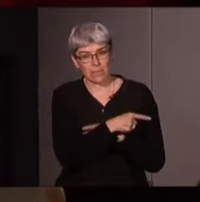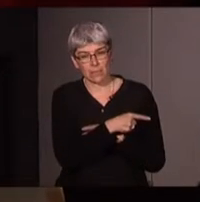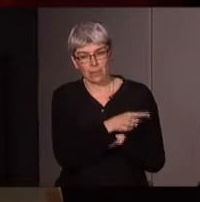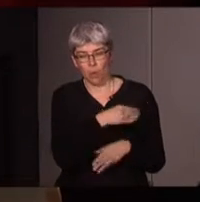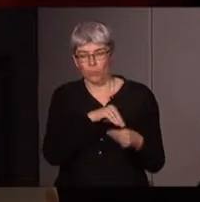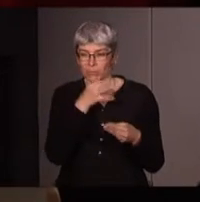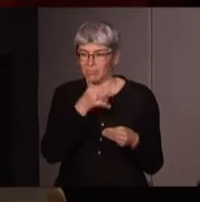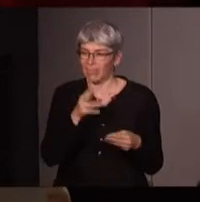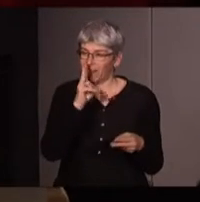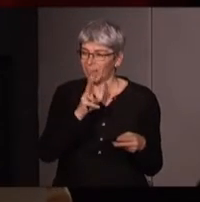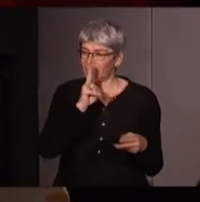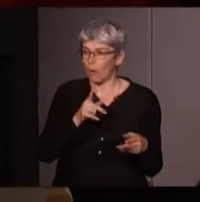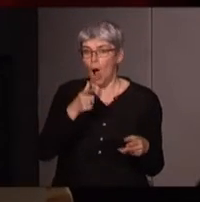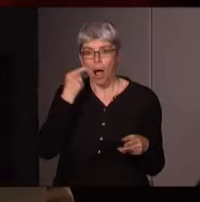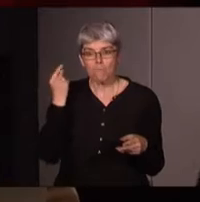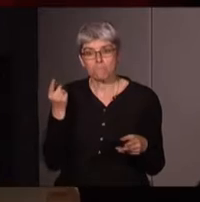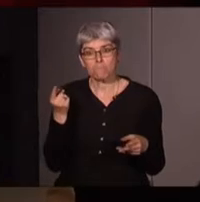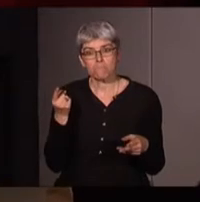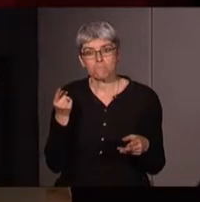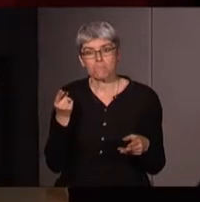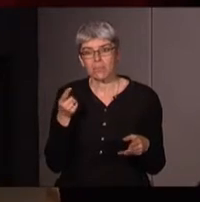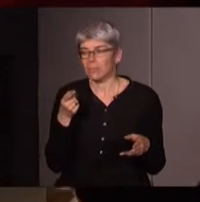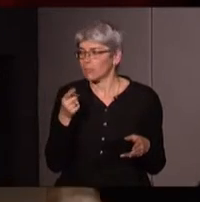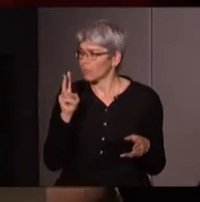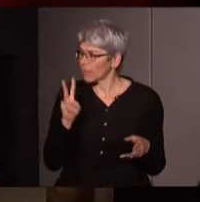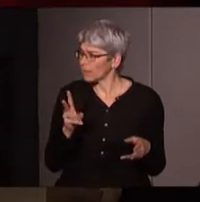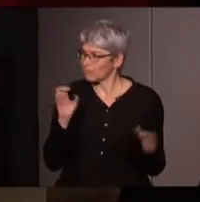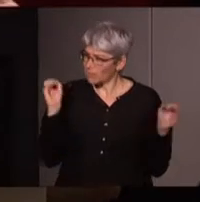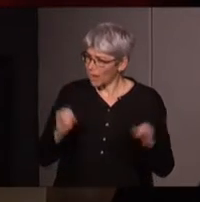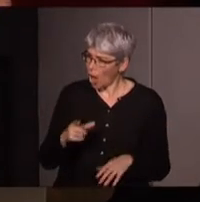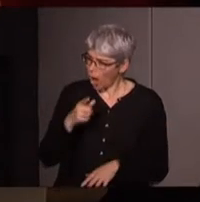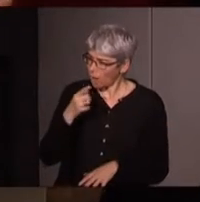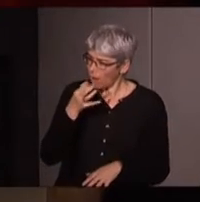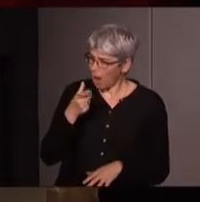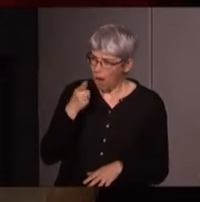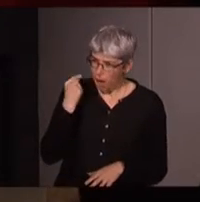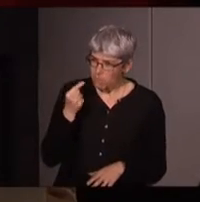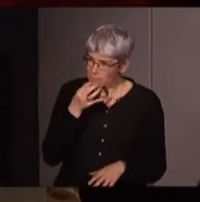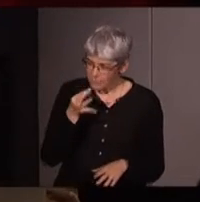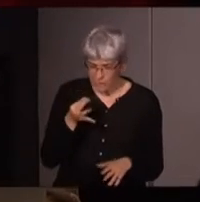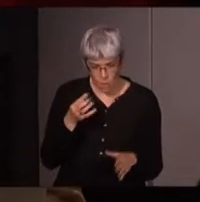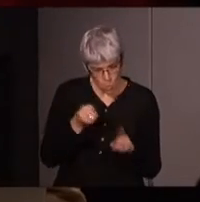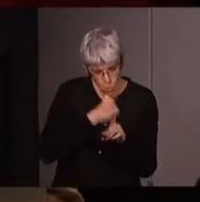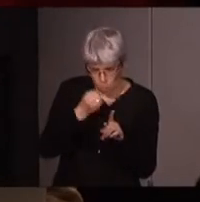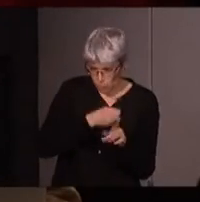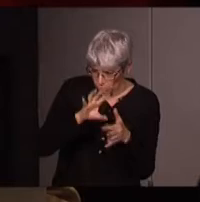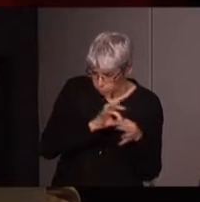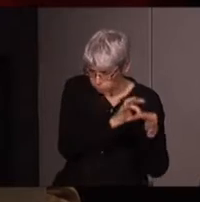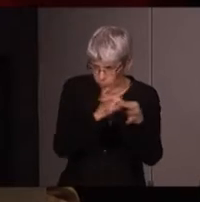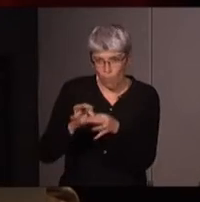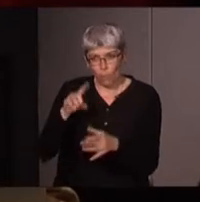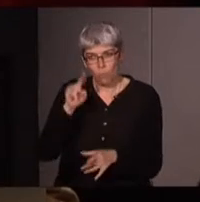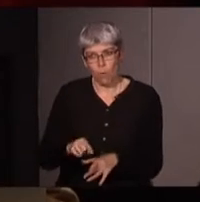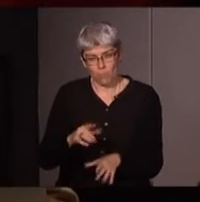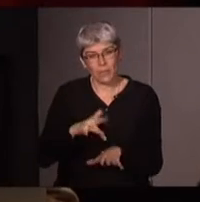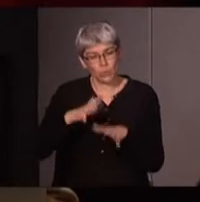'est rigolo d'entendre des hommes dire antiracistes je suis tout à fait d'accord avec eux il faut articuler ces luttes or je viens d'entendre que ces luttes ont